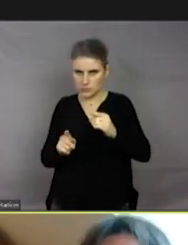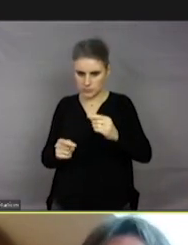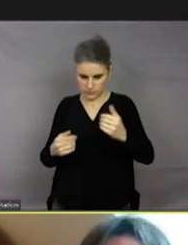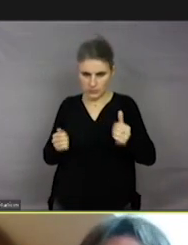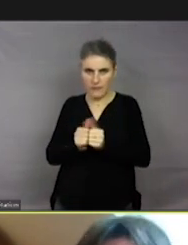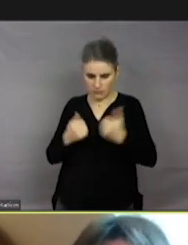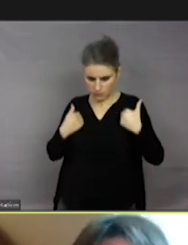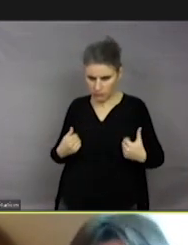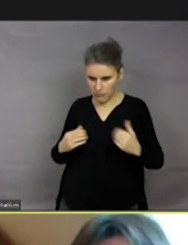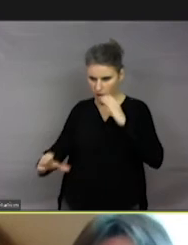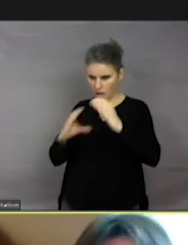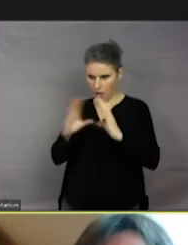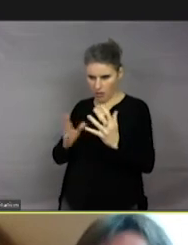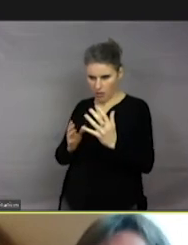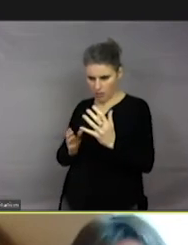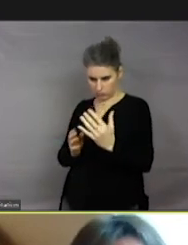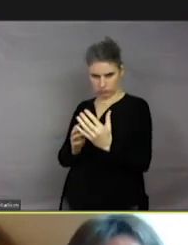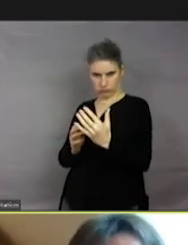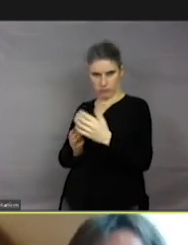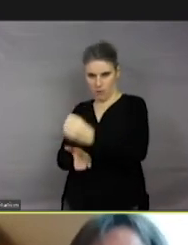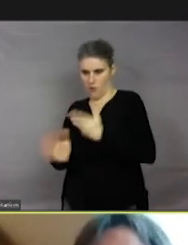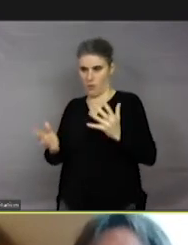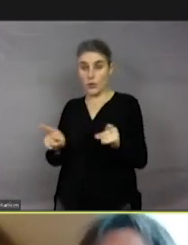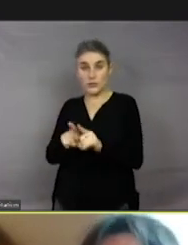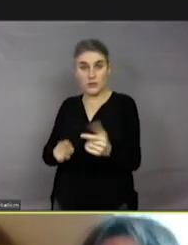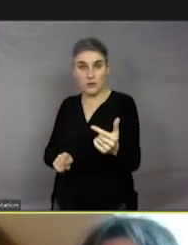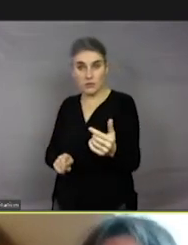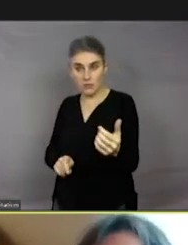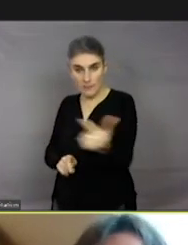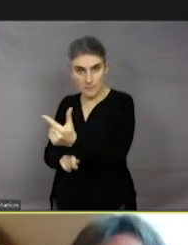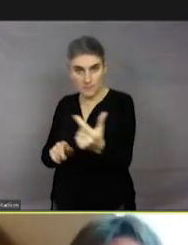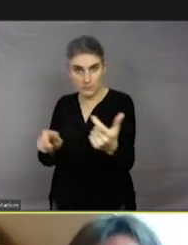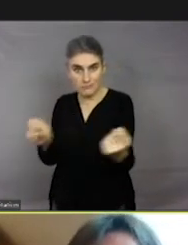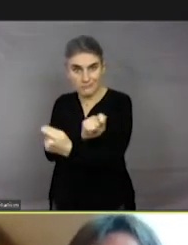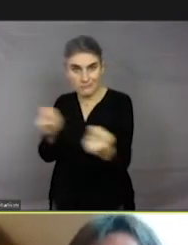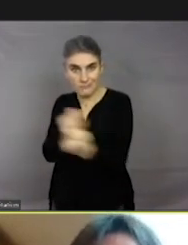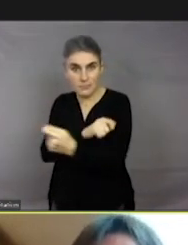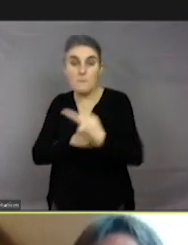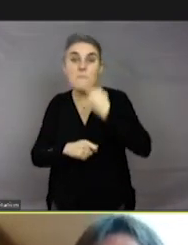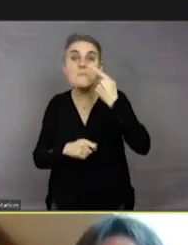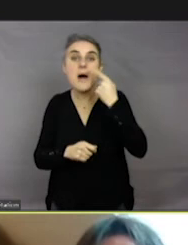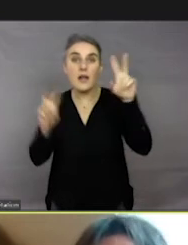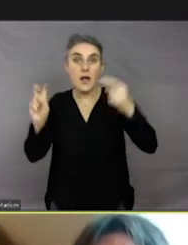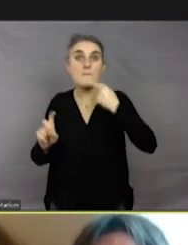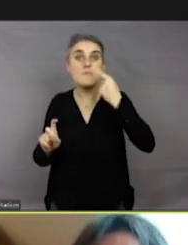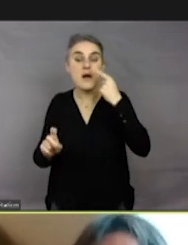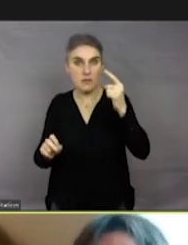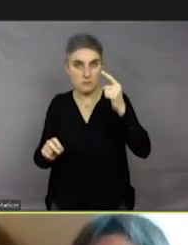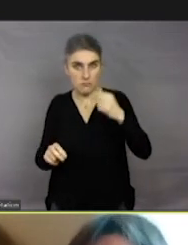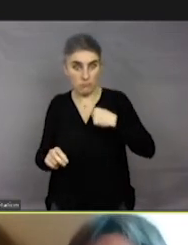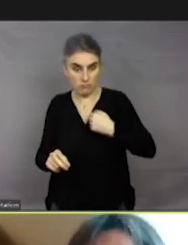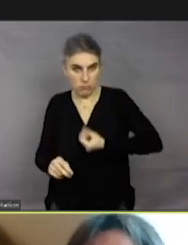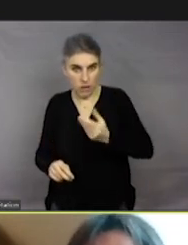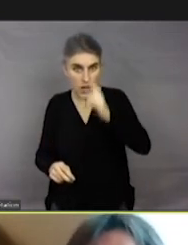se parlent. Alors, j'utilise volontairement le mot parler parce qu'en sémiotique, communiquer,